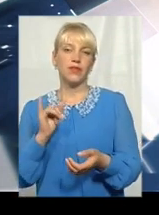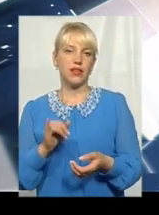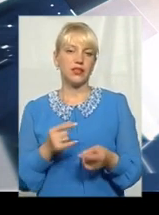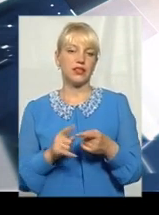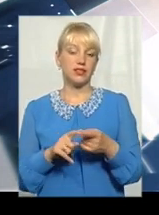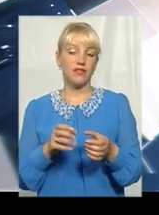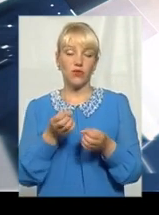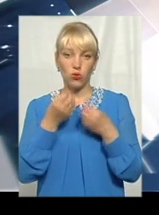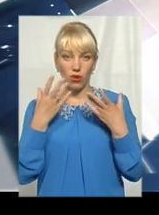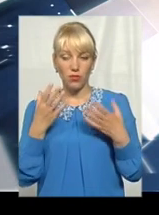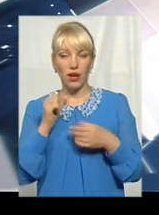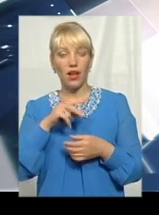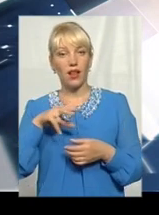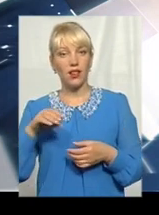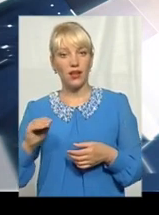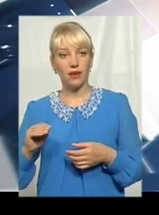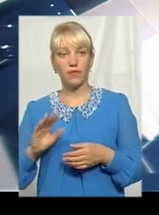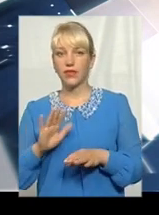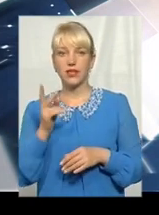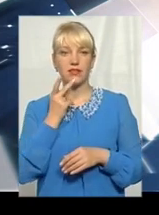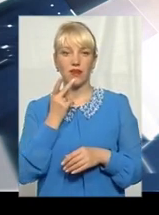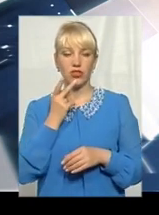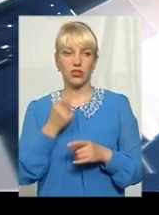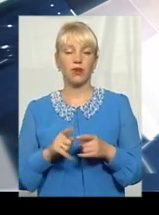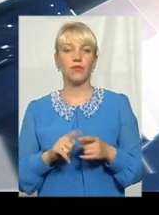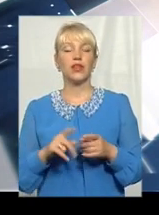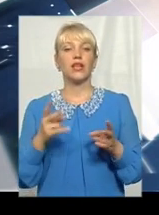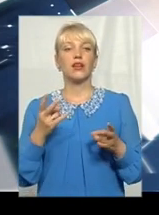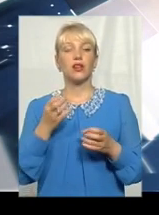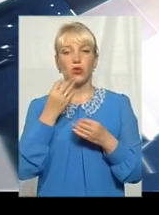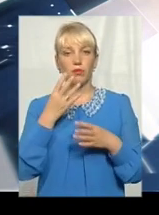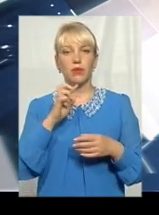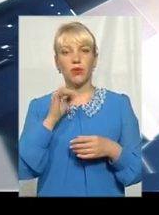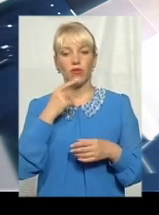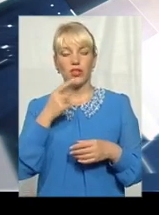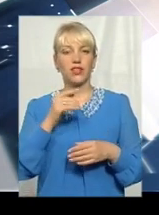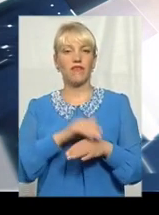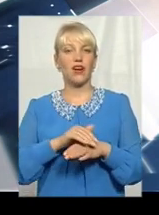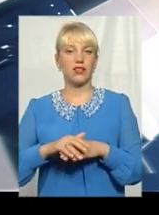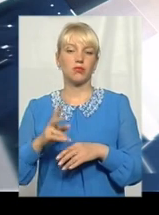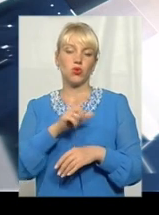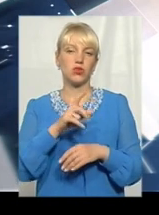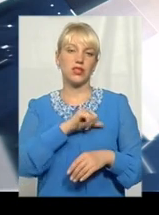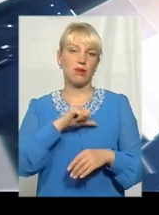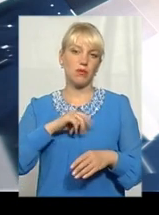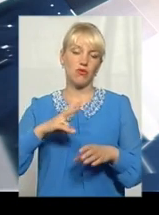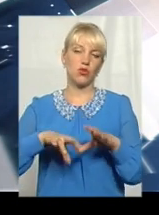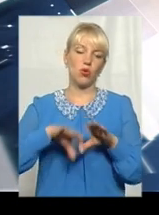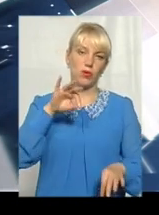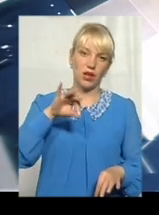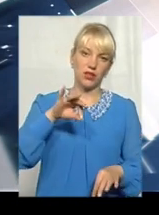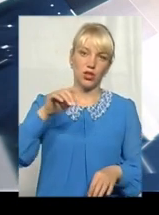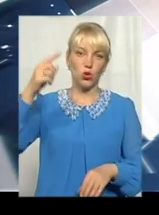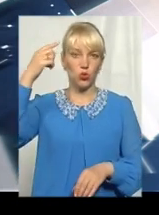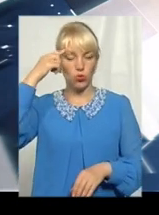добре, але не завжди. Спокійно говорити фактами, робити собі мають вибирати, думати і